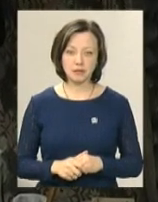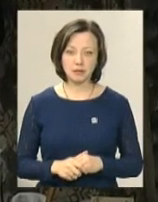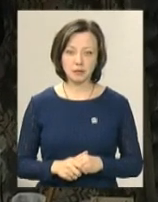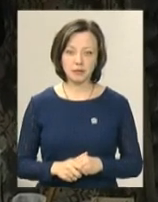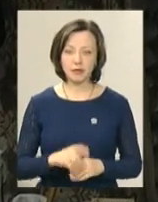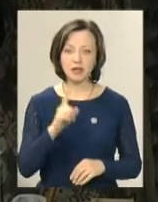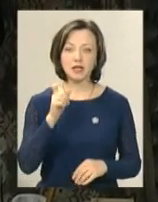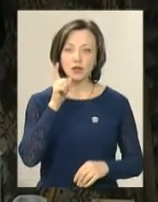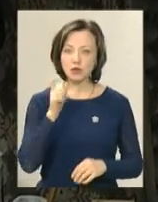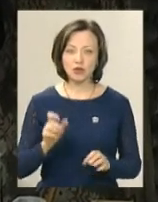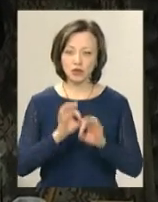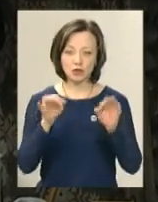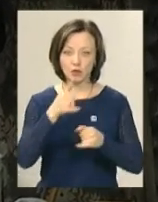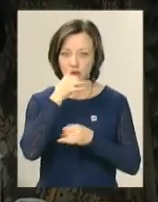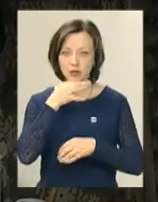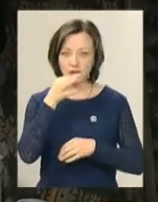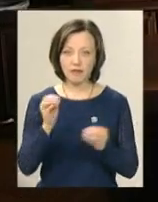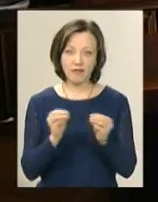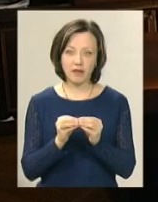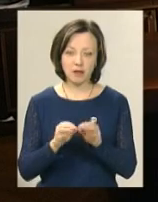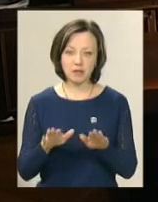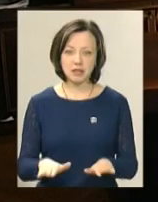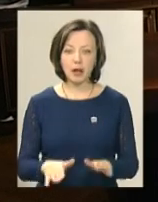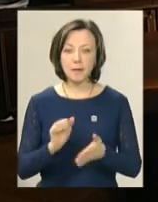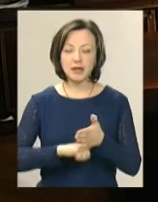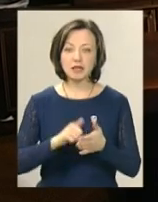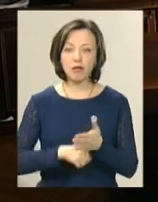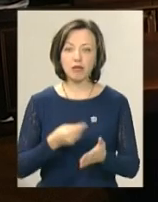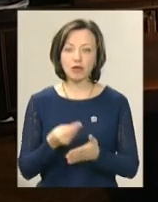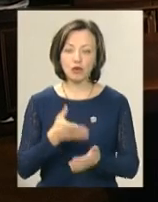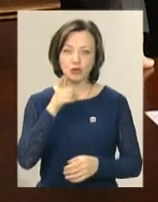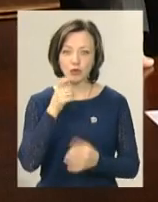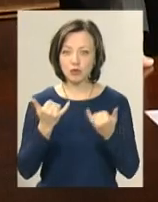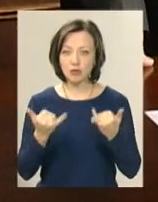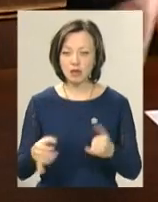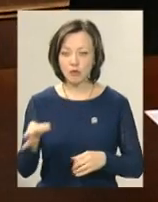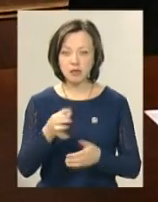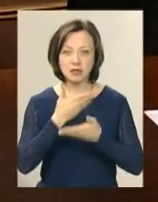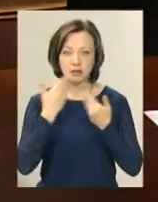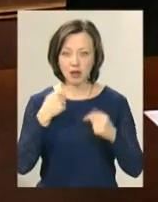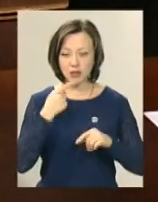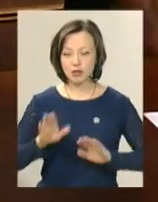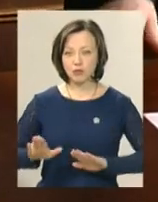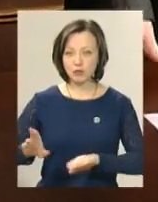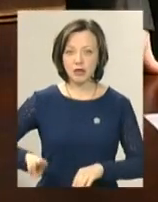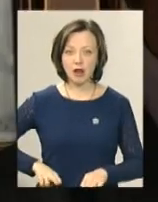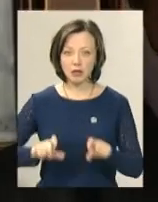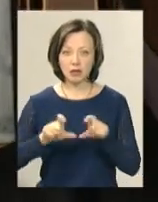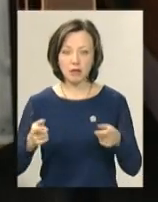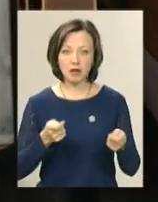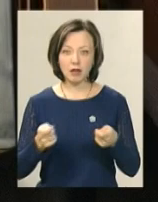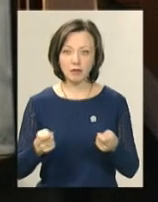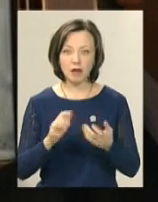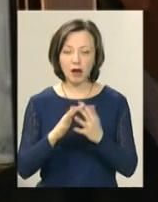За цукор поки нічого не скажу, він стоїть на місці. Підстав для подорожчання цукру в області наразі немає, запевняє заступник директора департаменту